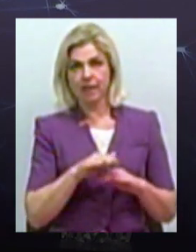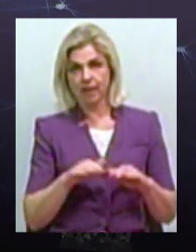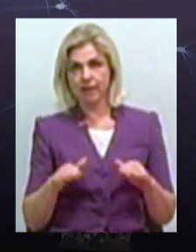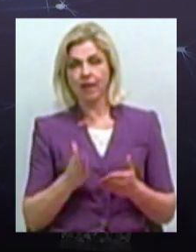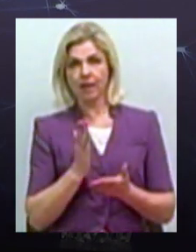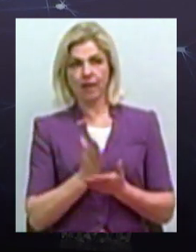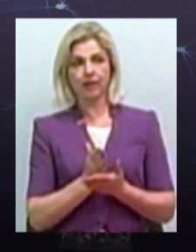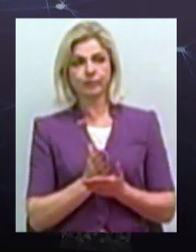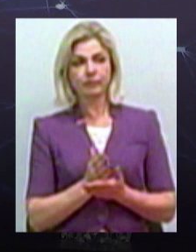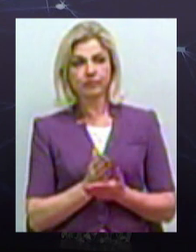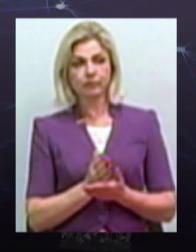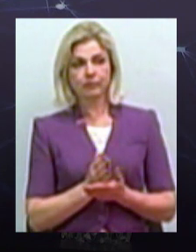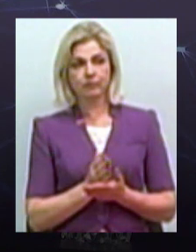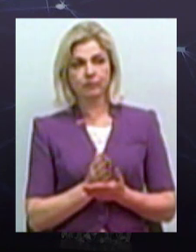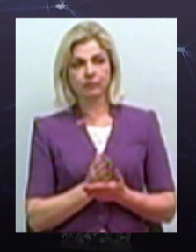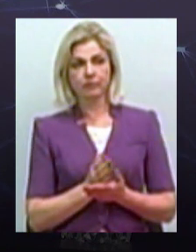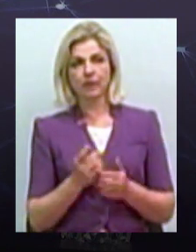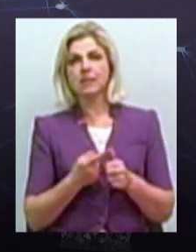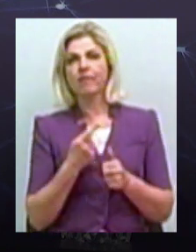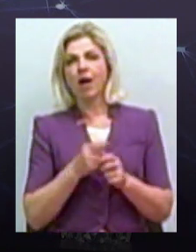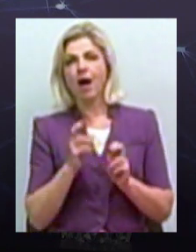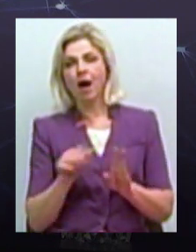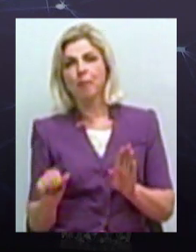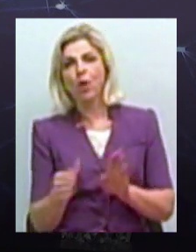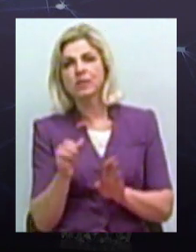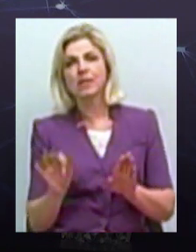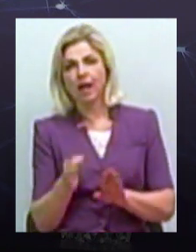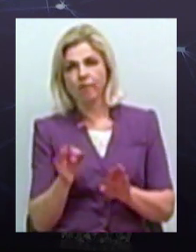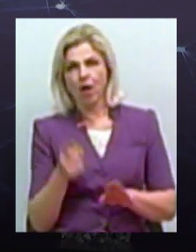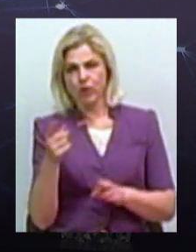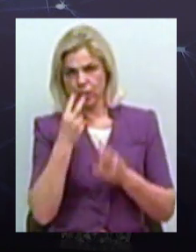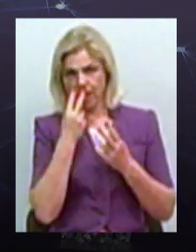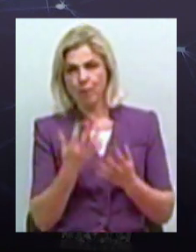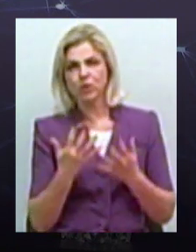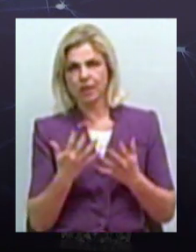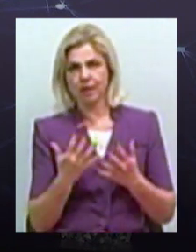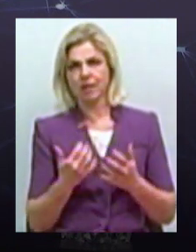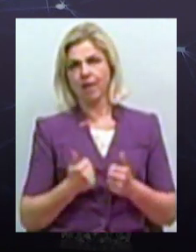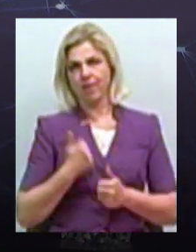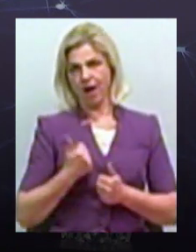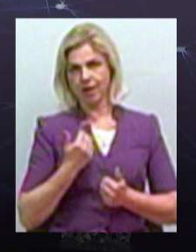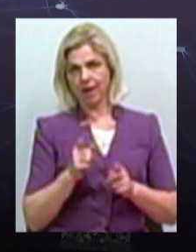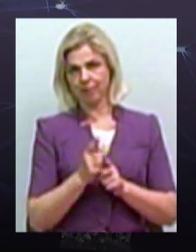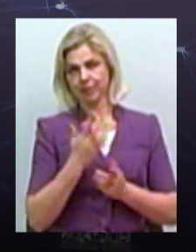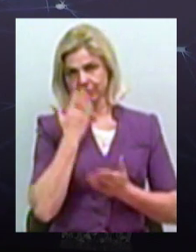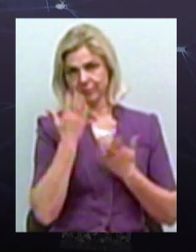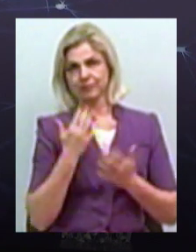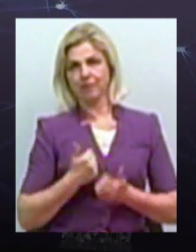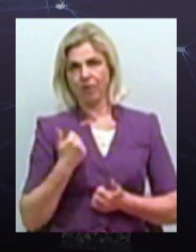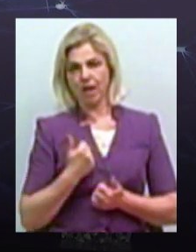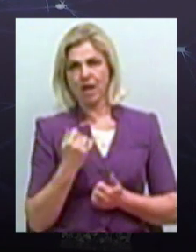такі, ми їх називаємо, подстрікателі. Вони демонстративні. Вони можуть себе вести, так, і навіть на